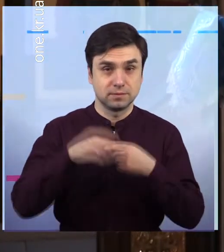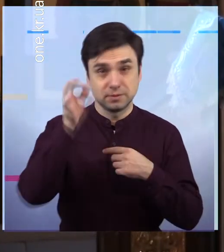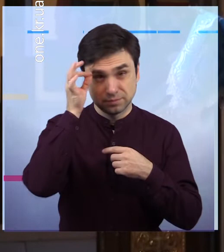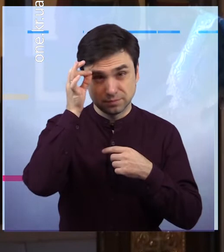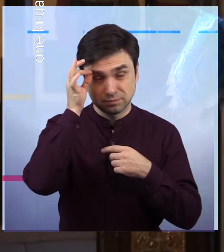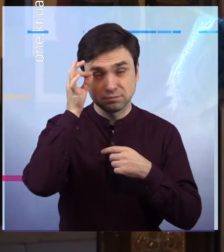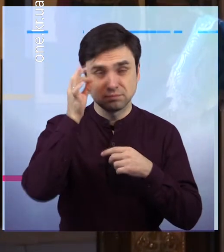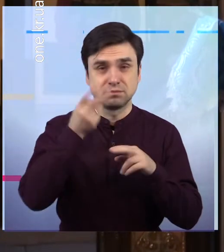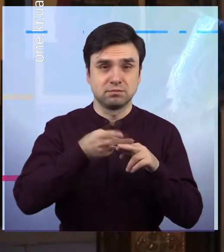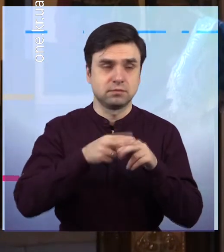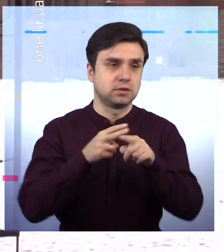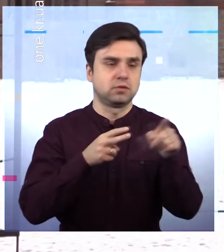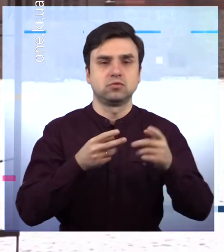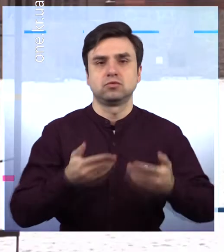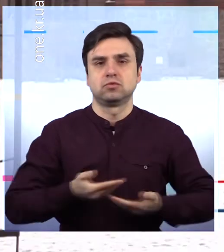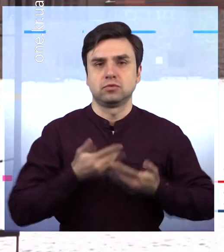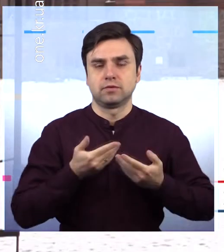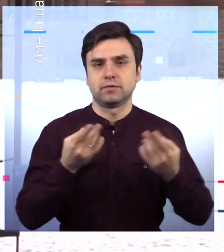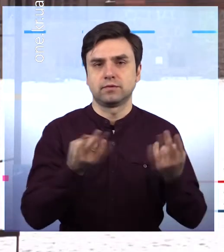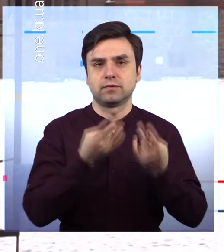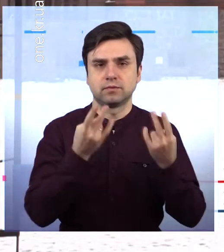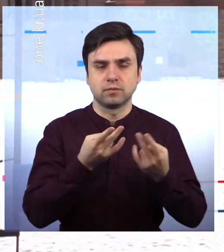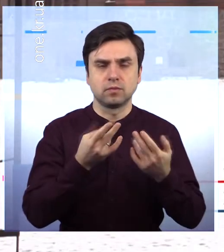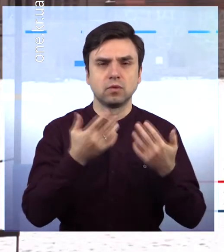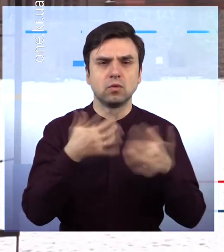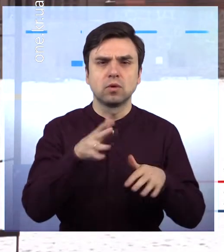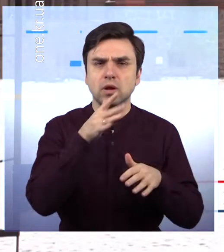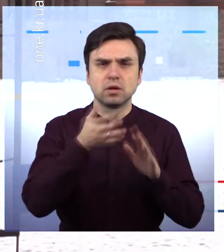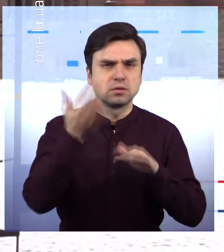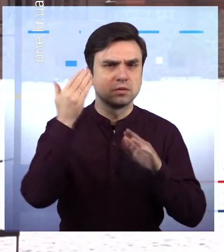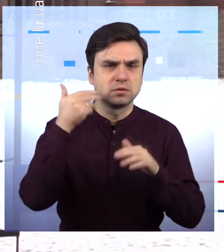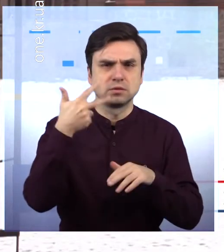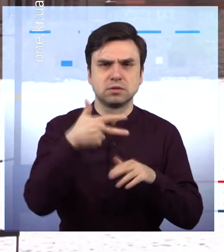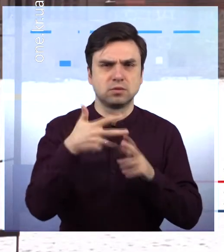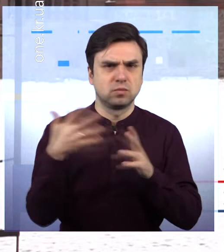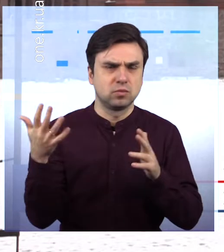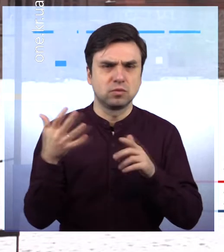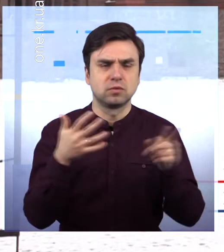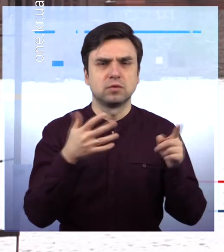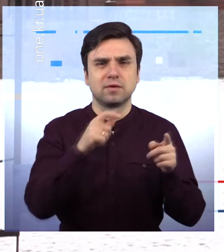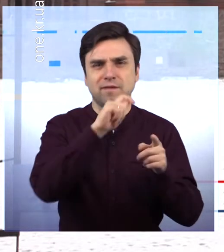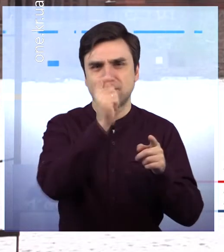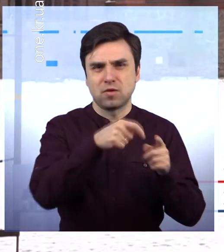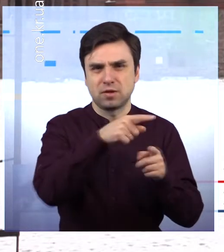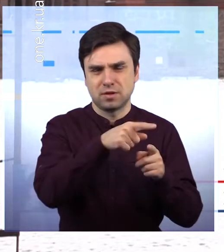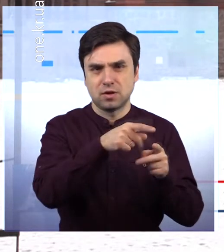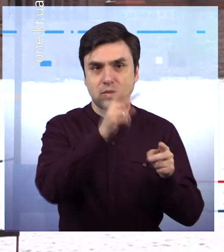залишилося у матері в пам'ять про сина. Служив в республіці Афганістан, в розвідувальній роті